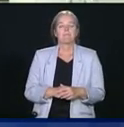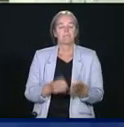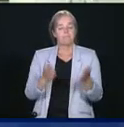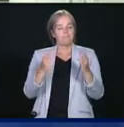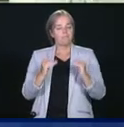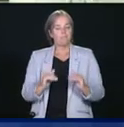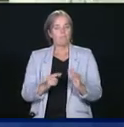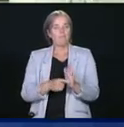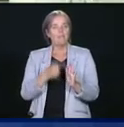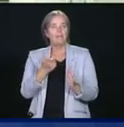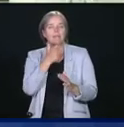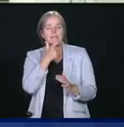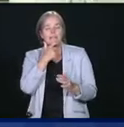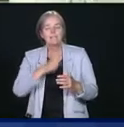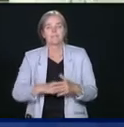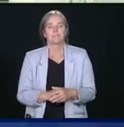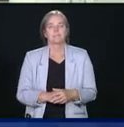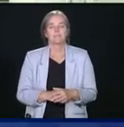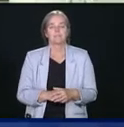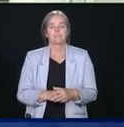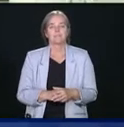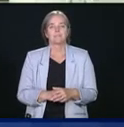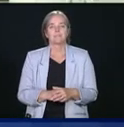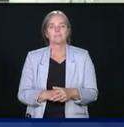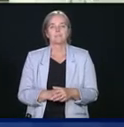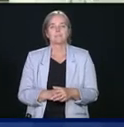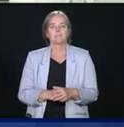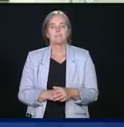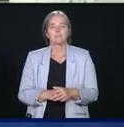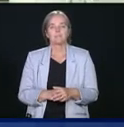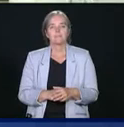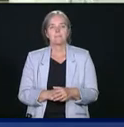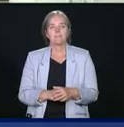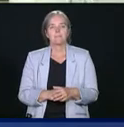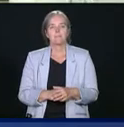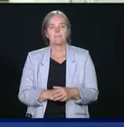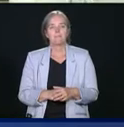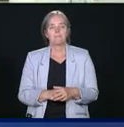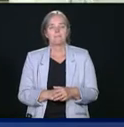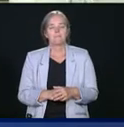Nous savons que c'est juste un financement pour